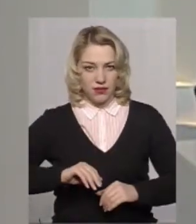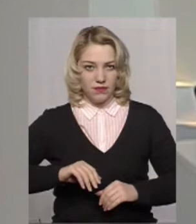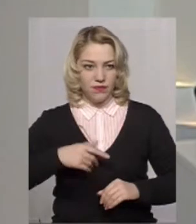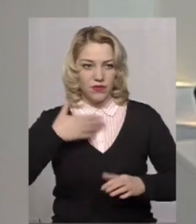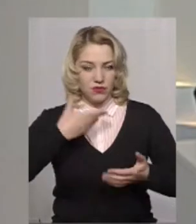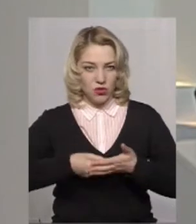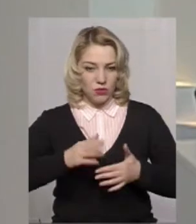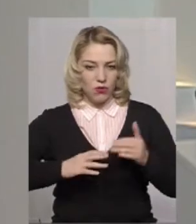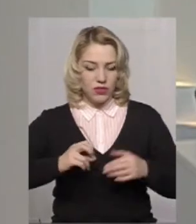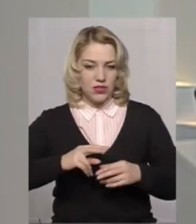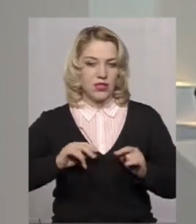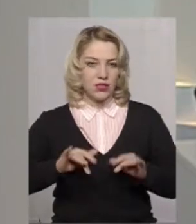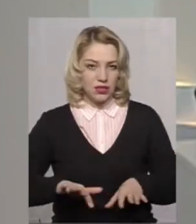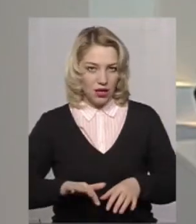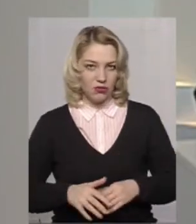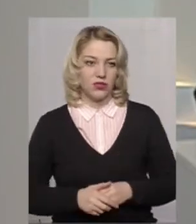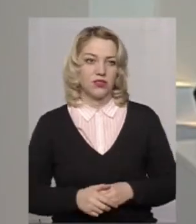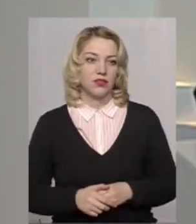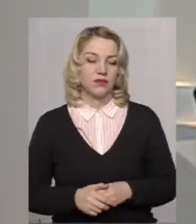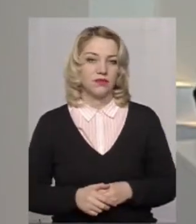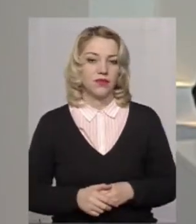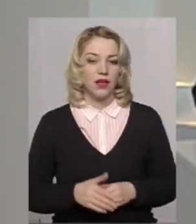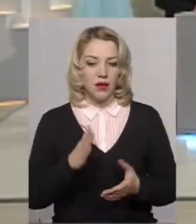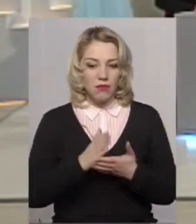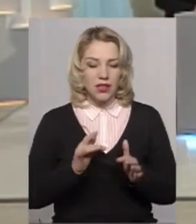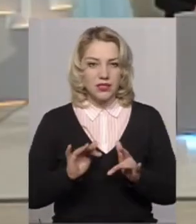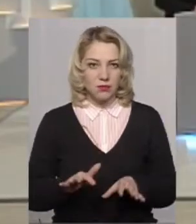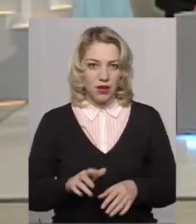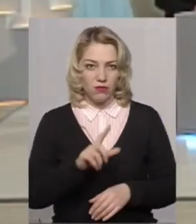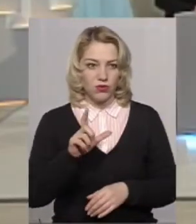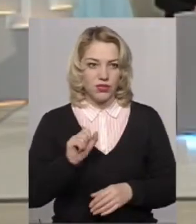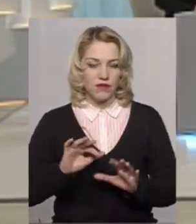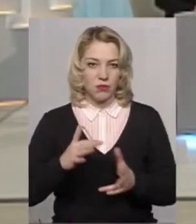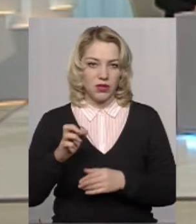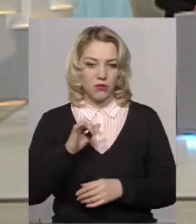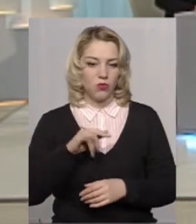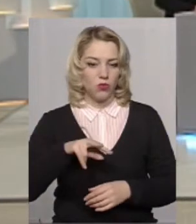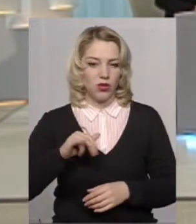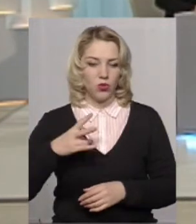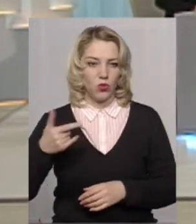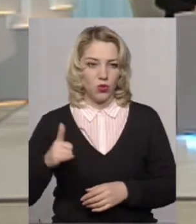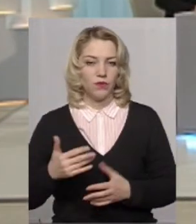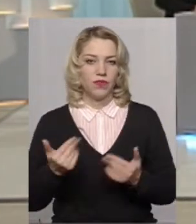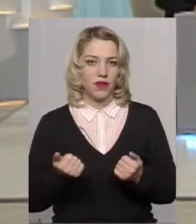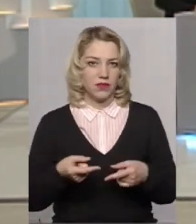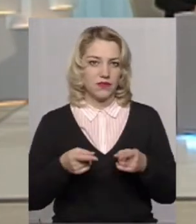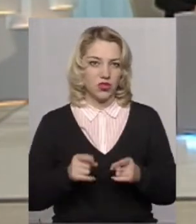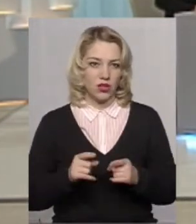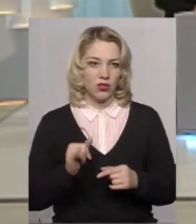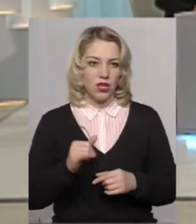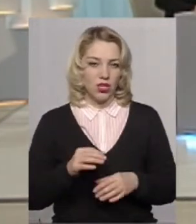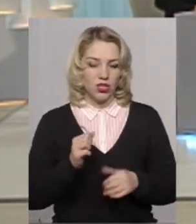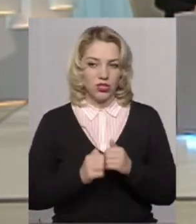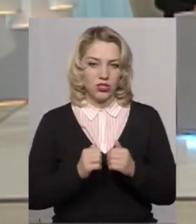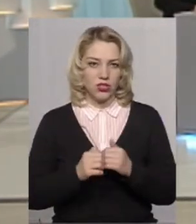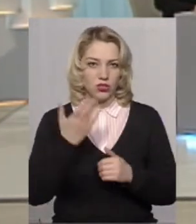своїй професійній діяльності мали справу з випадками булінгу? Так, звичайно. І